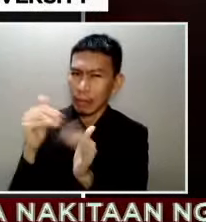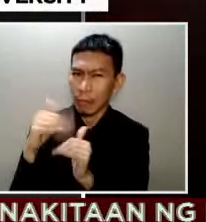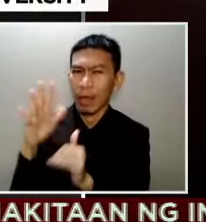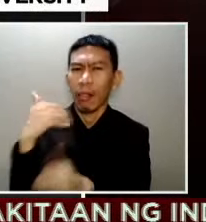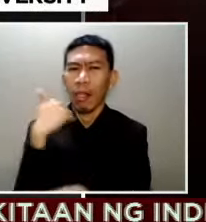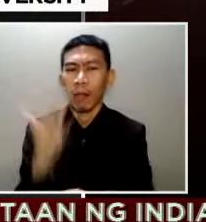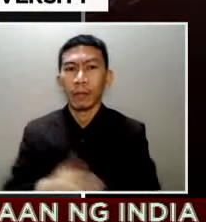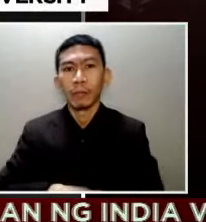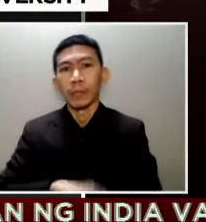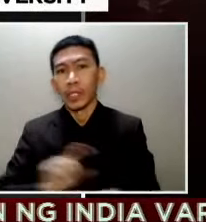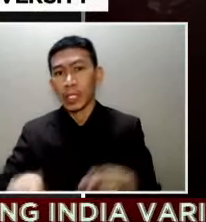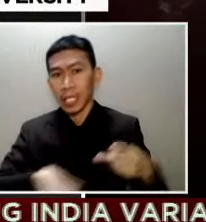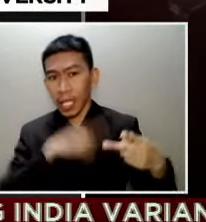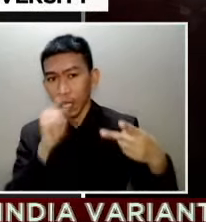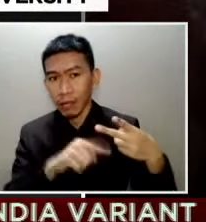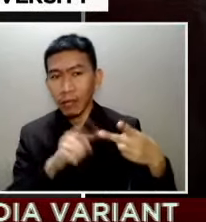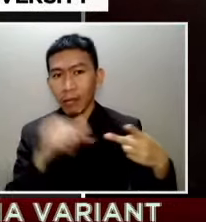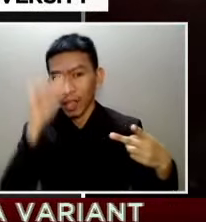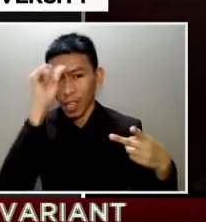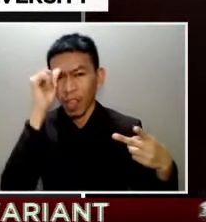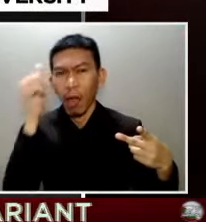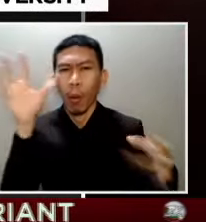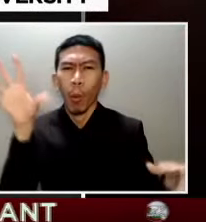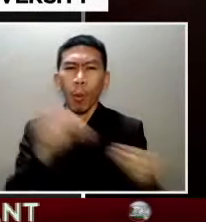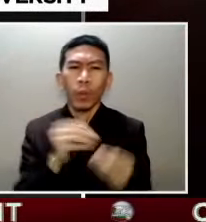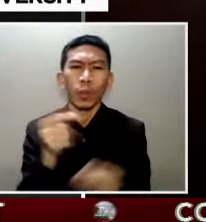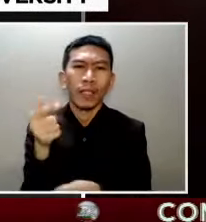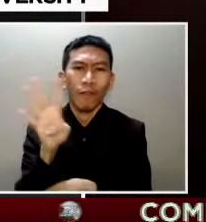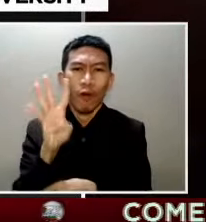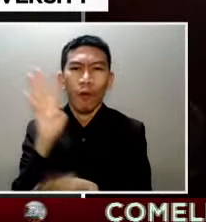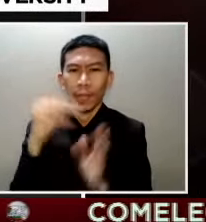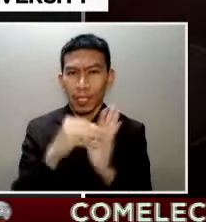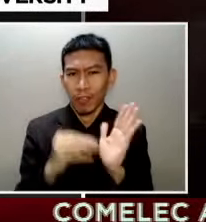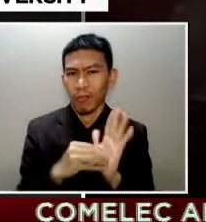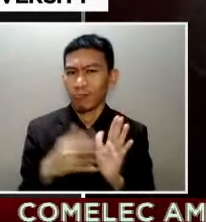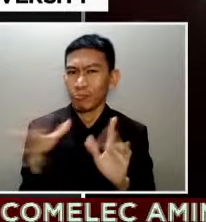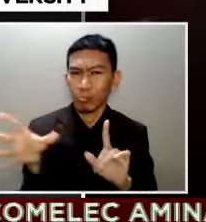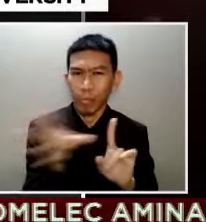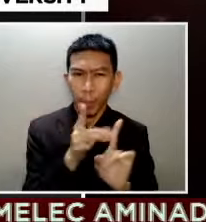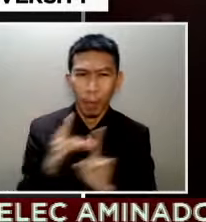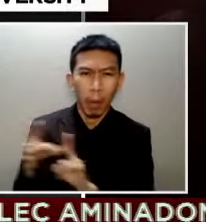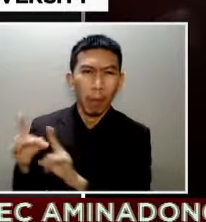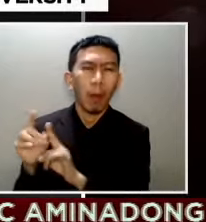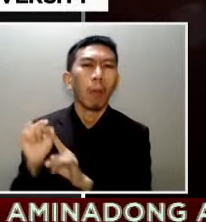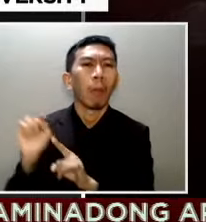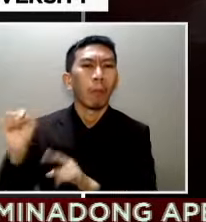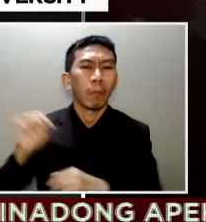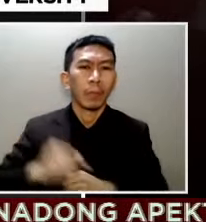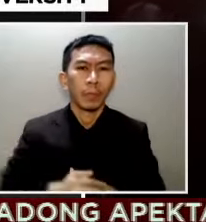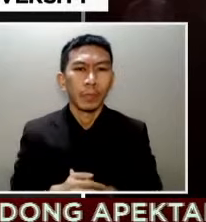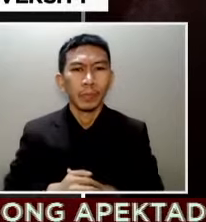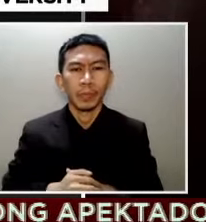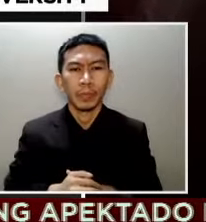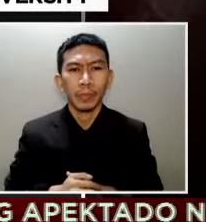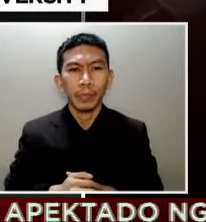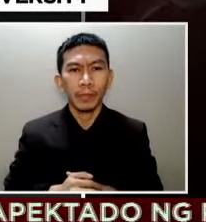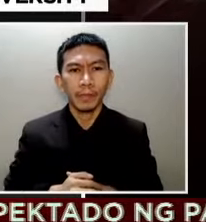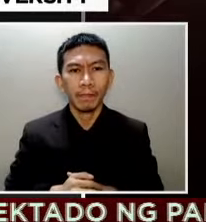na meron lang 24 million cases. T.J. Manotok, ABS-CBN News, San Francisco, California.